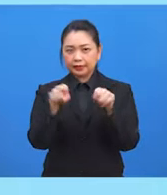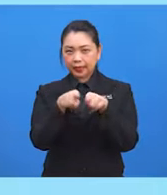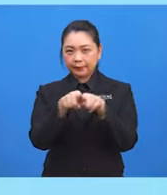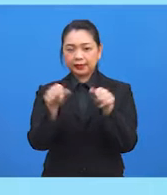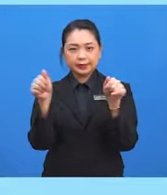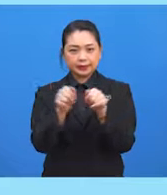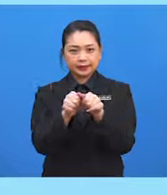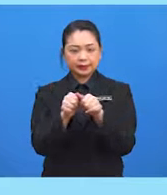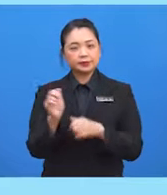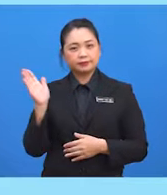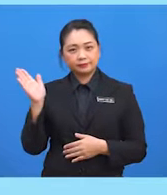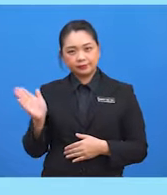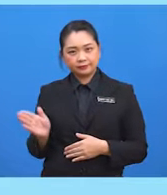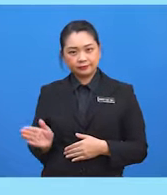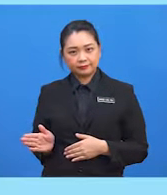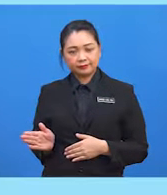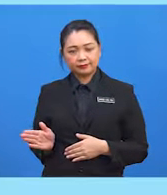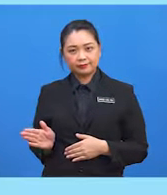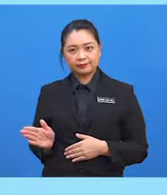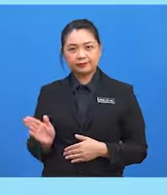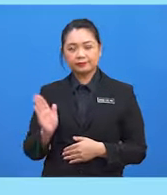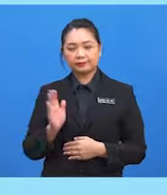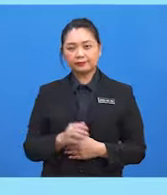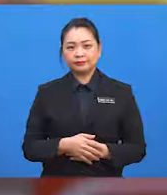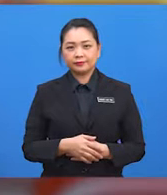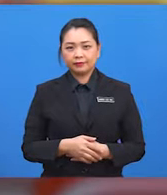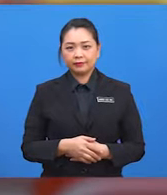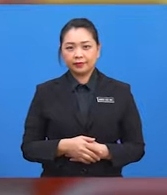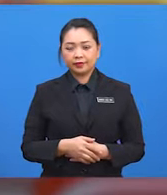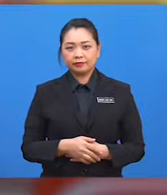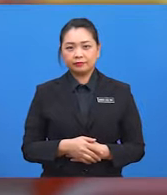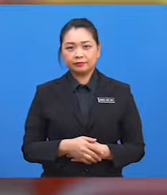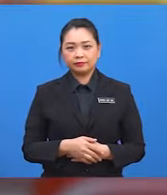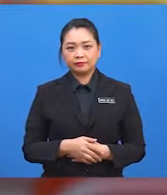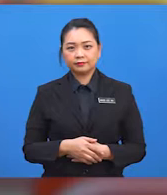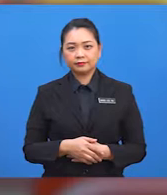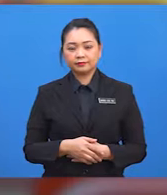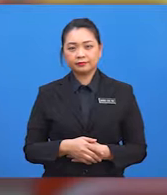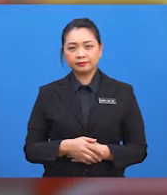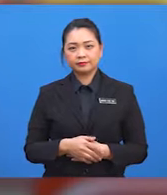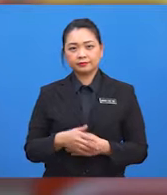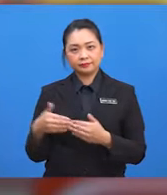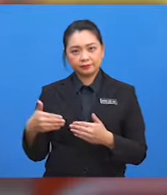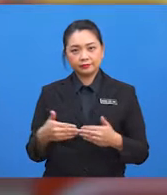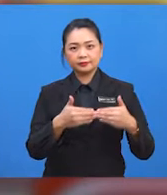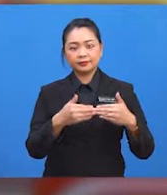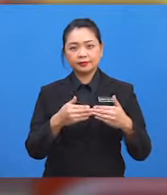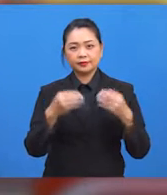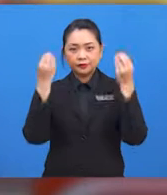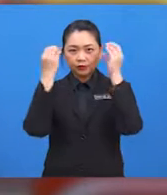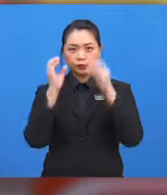62 peperluhan 2 darjah. Seterusnya, cikgu akan